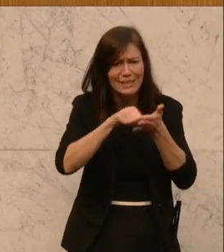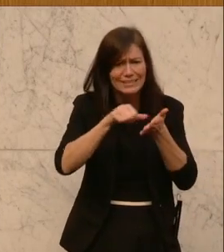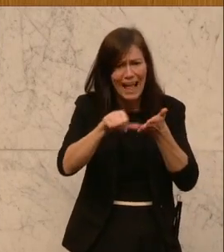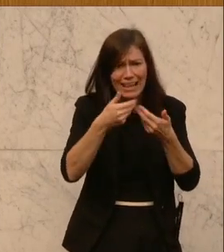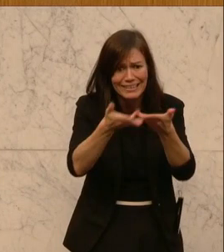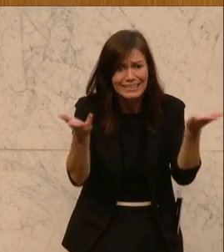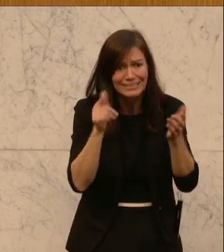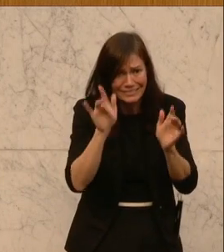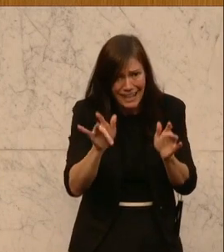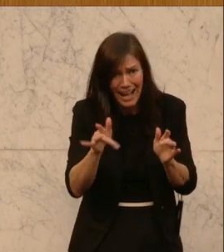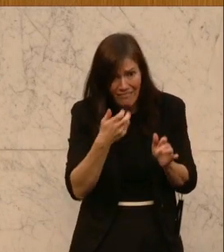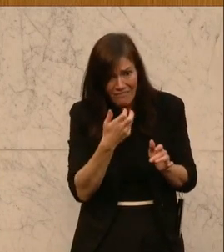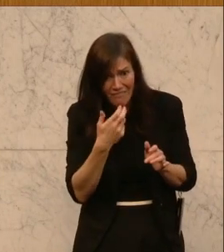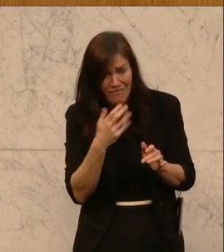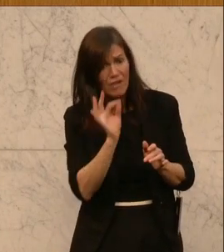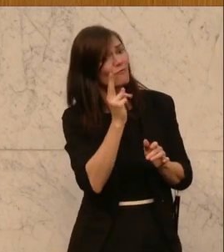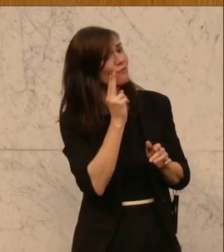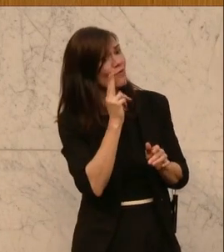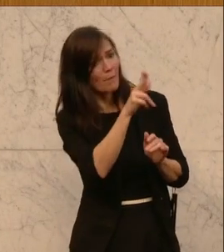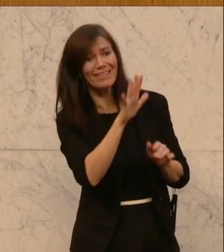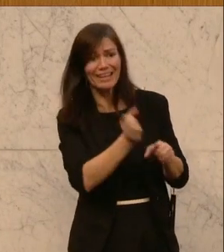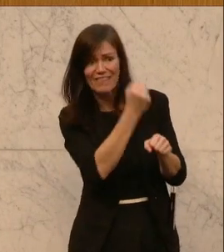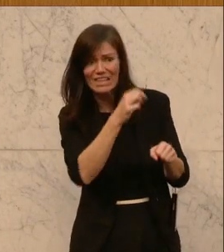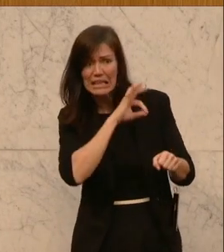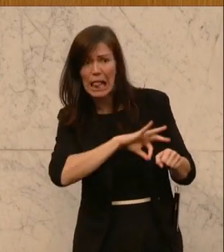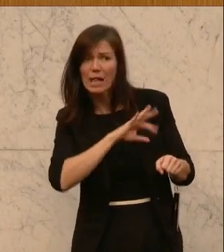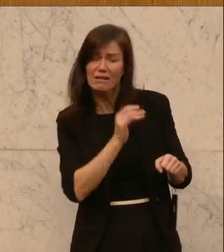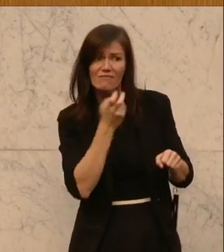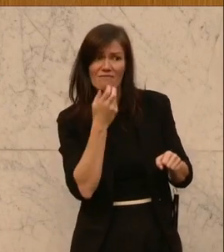dazu da, Gewinne von Betrieben zu finanzieren? Ich glaube nicht.